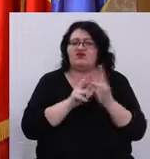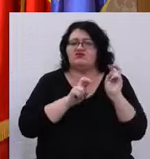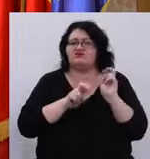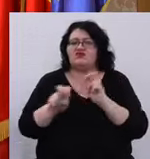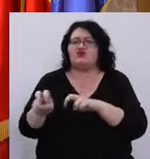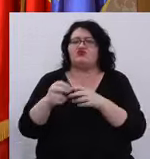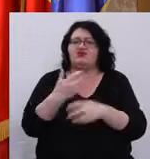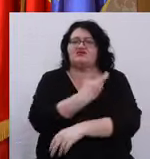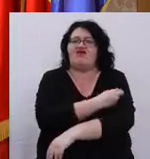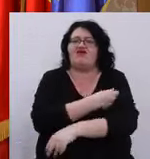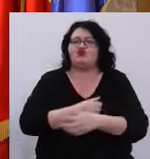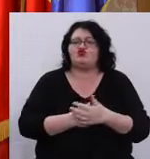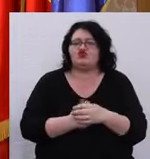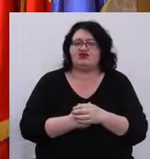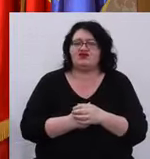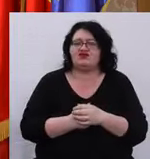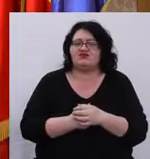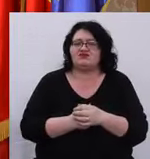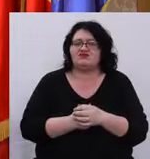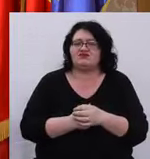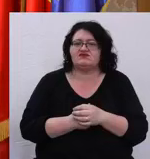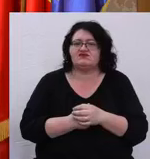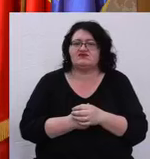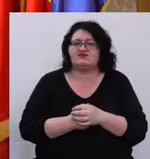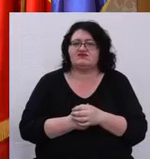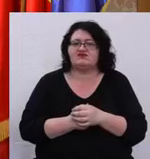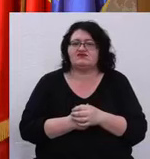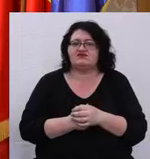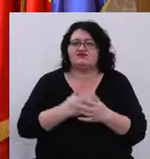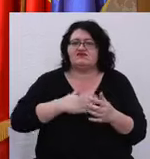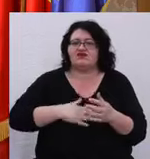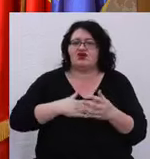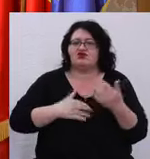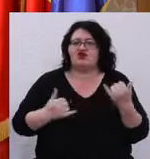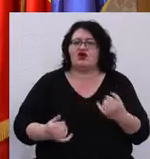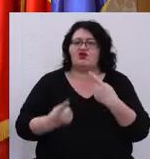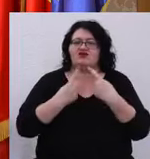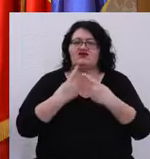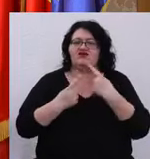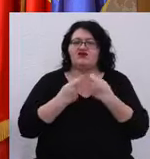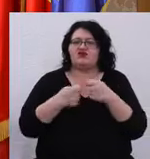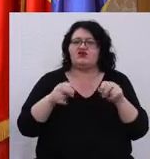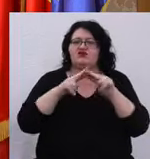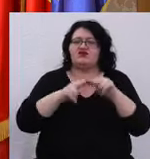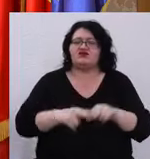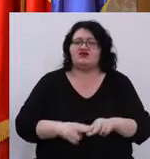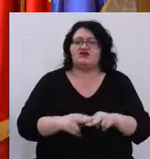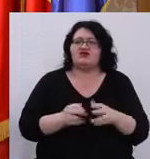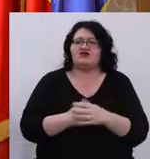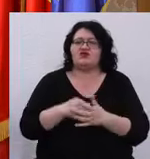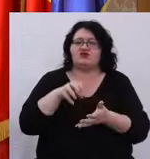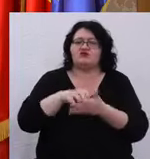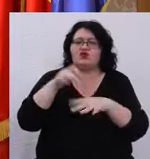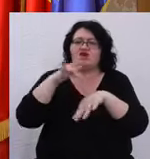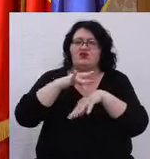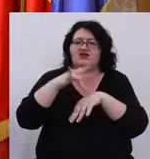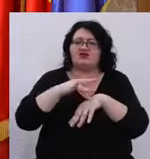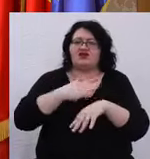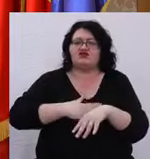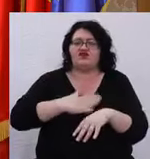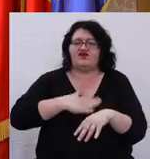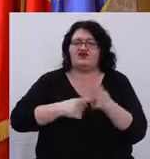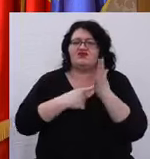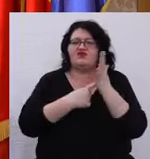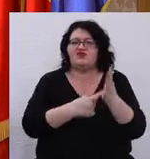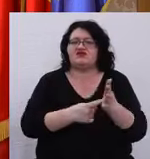vă înscrieți la vaccin. Aș vrea acum să vorbesc, tot rămânem cumva în zona medicală, aș vrea